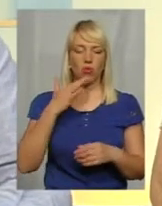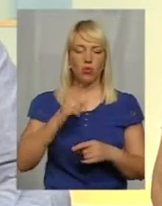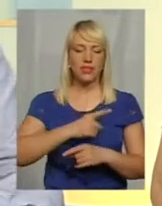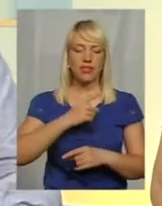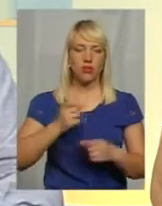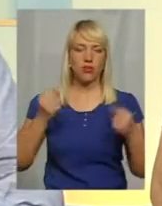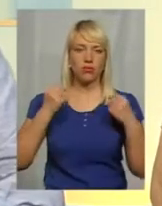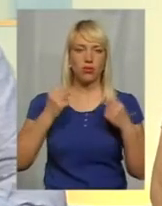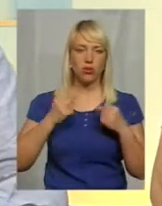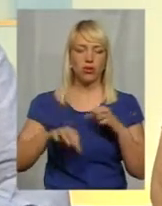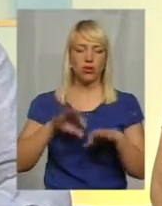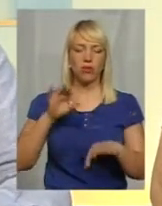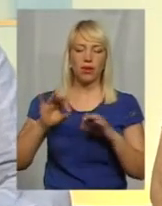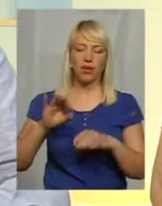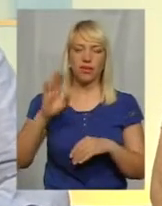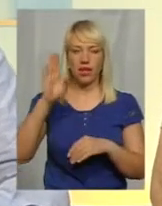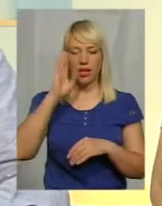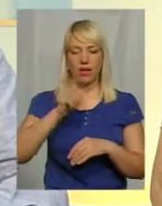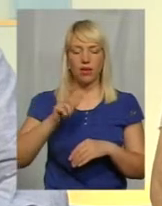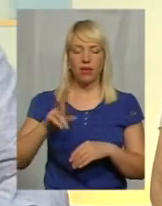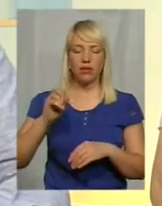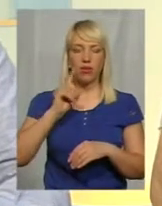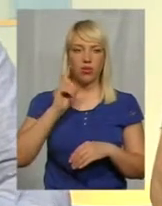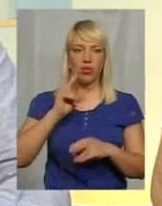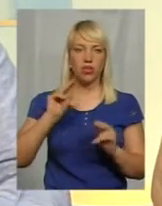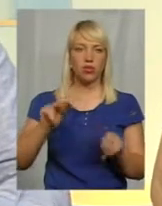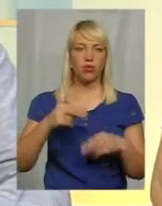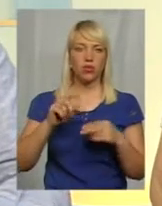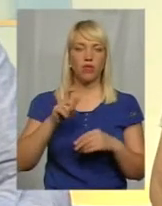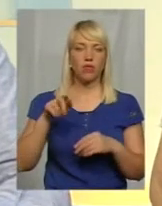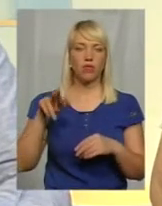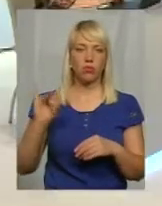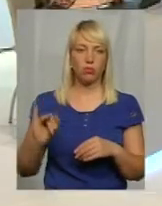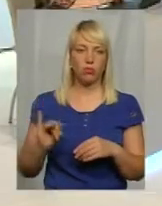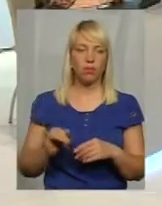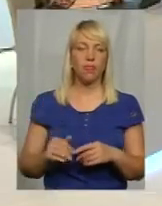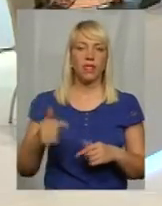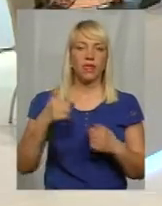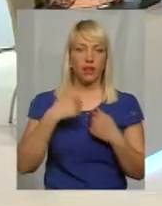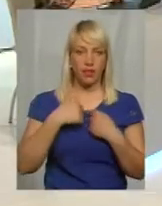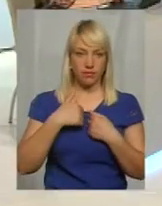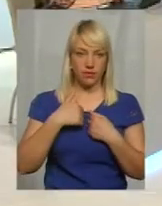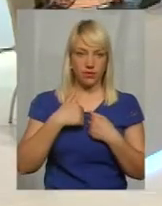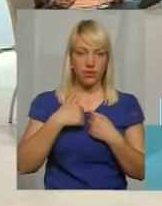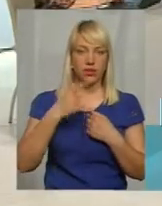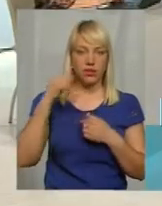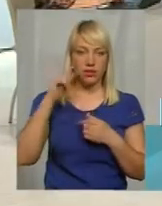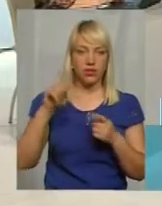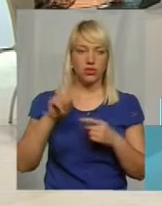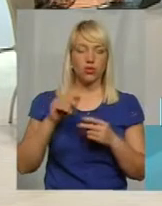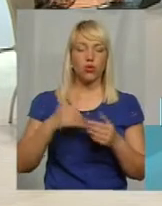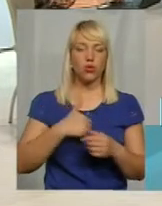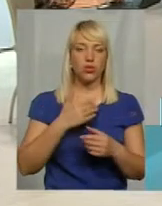України, отобрались ребята по молодіжі і кадетів на чемпіонатів Європи. То есть я, ви знаєте, завжди хочеться